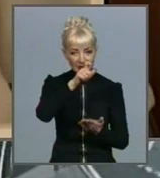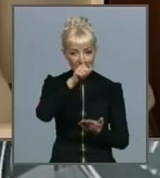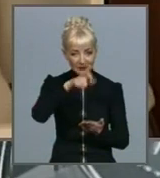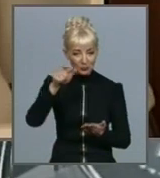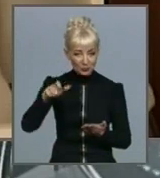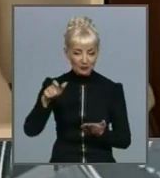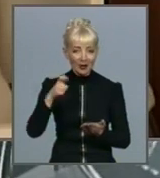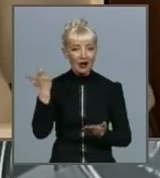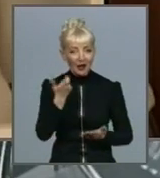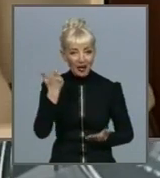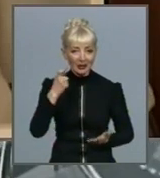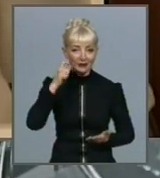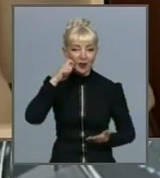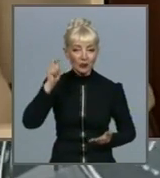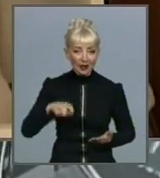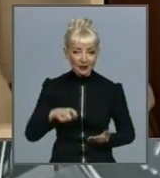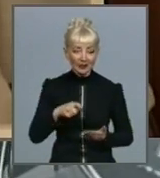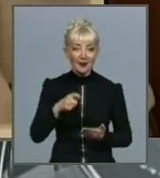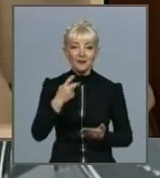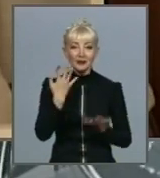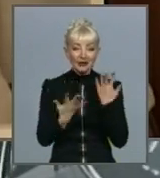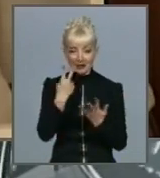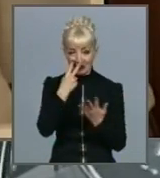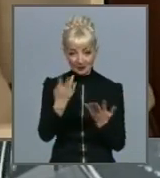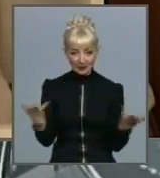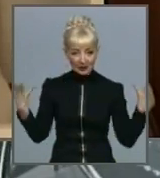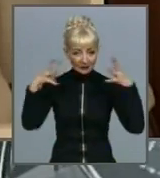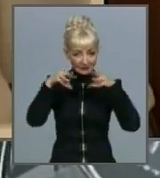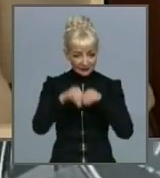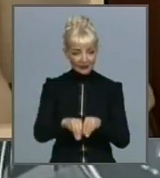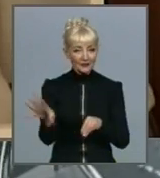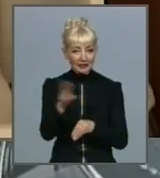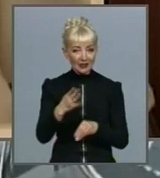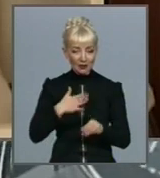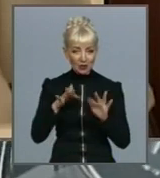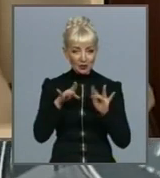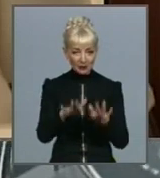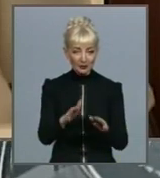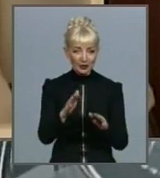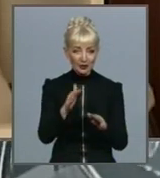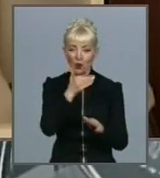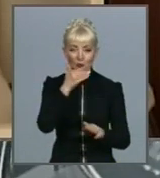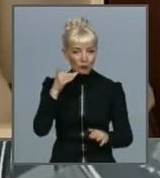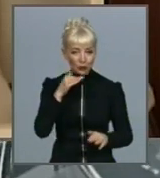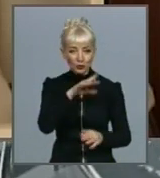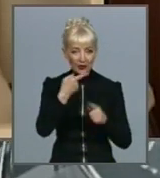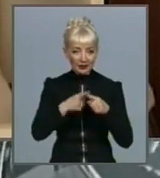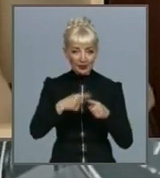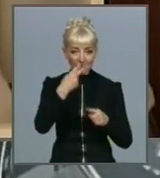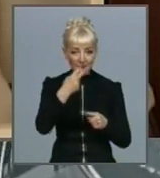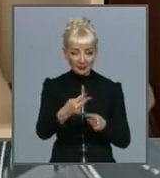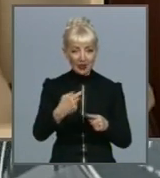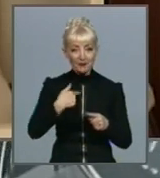мільйонів, якщо сукупно брати усі наші заходи. Це дуже великий показник, і ми зросли на десь 35%